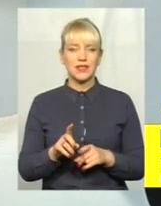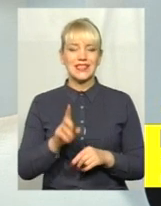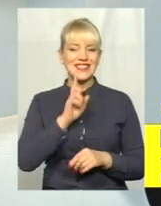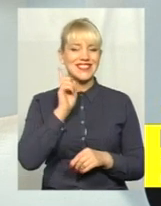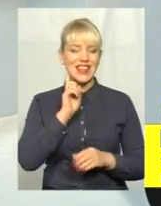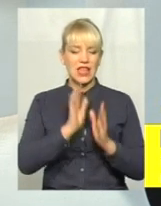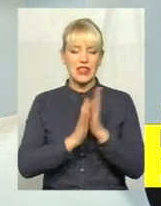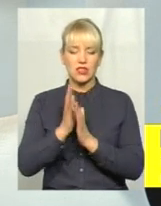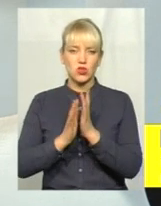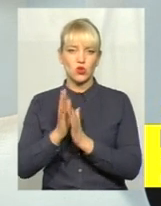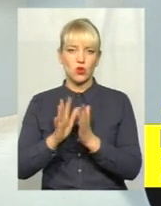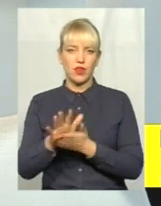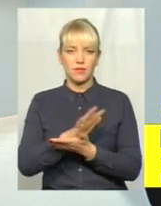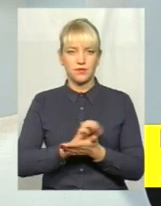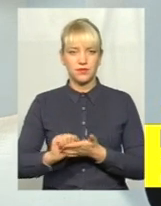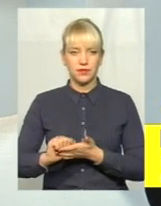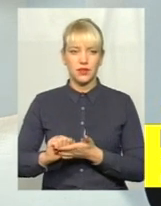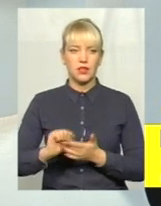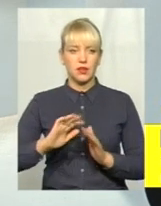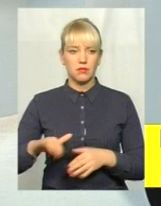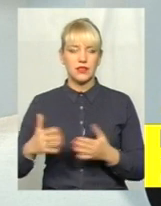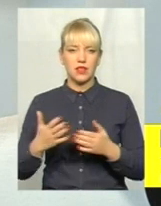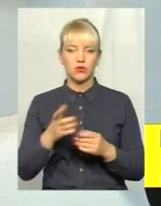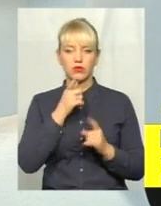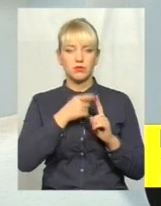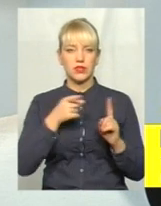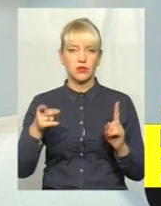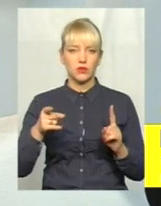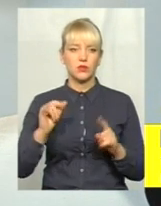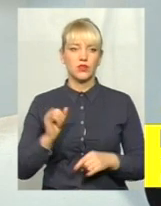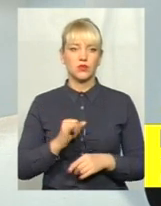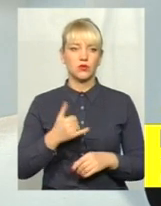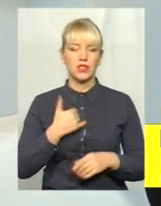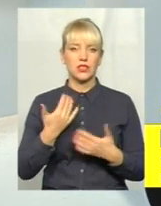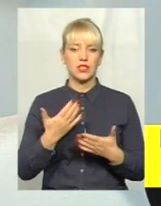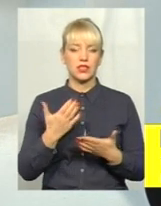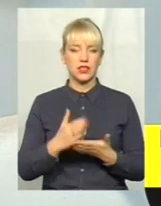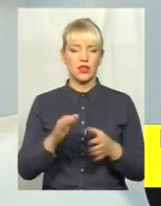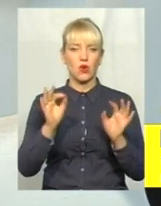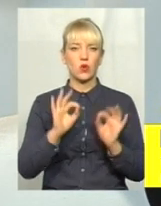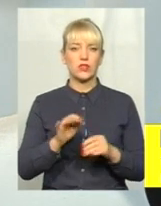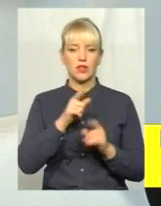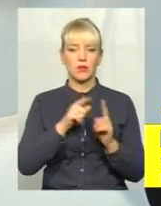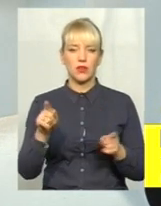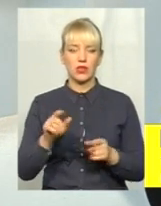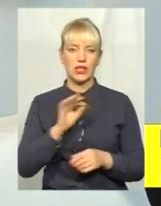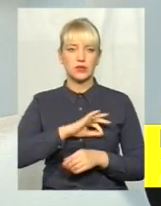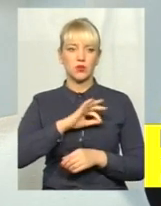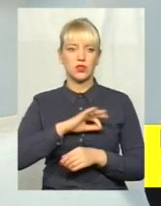зона практично після певного періоду. Зараз у нас такий осінній період експлуатації, коли